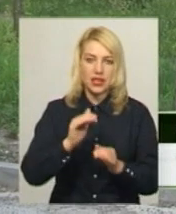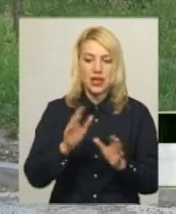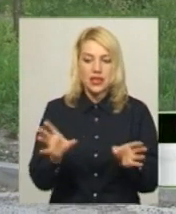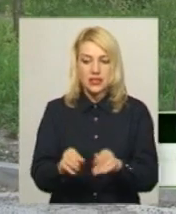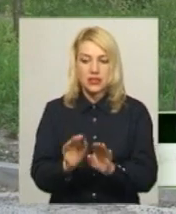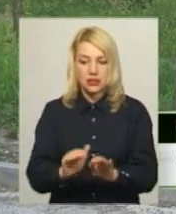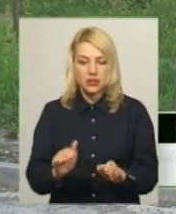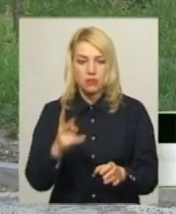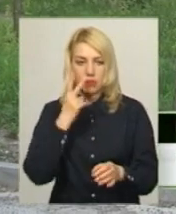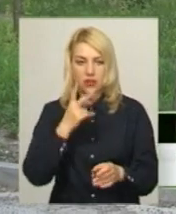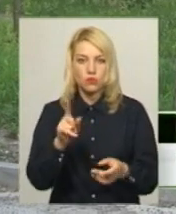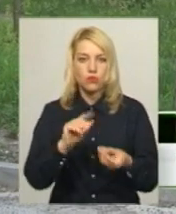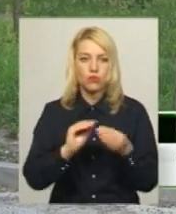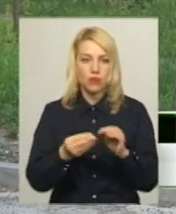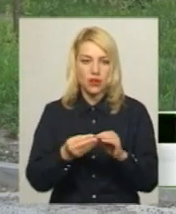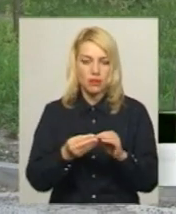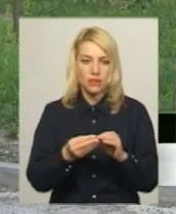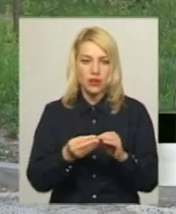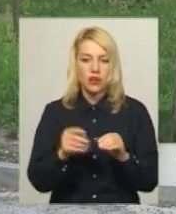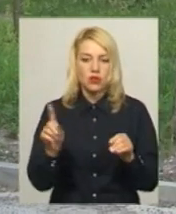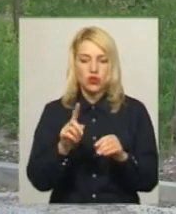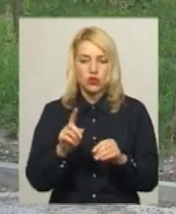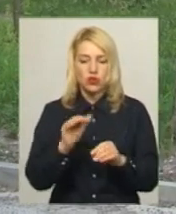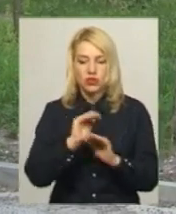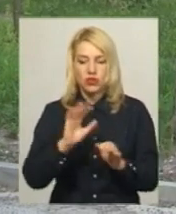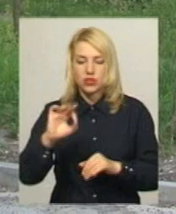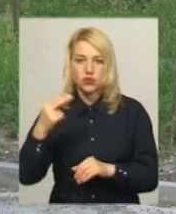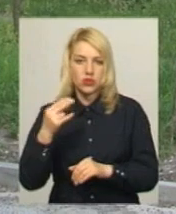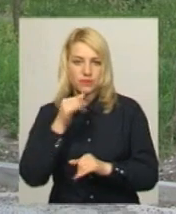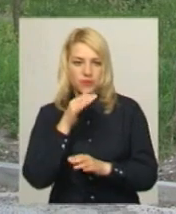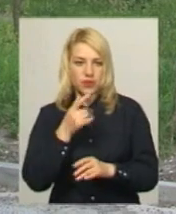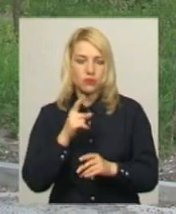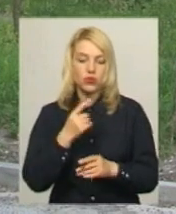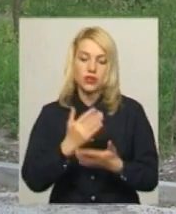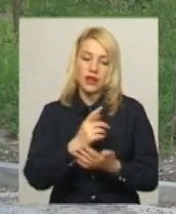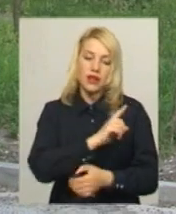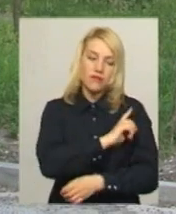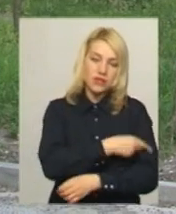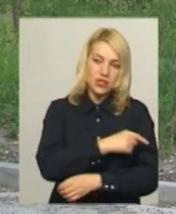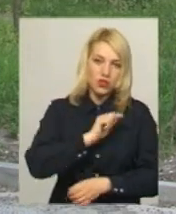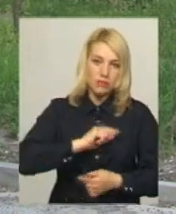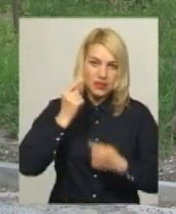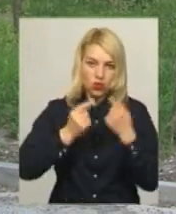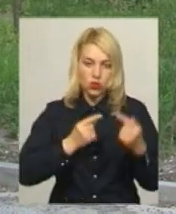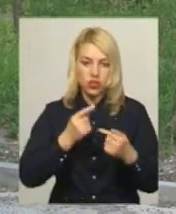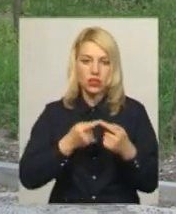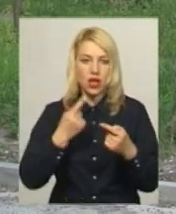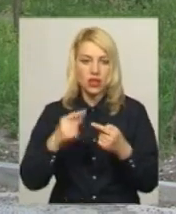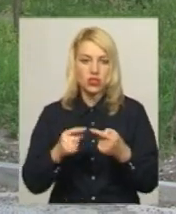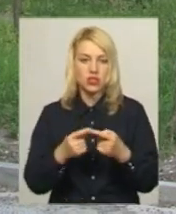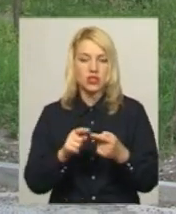активна проблематка соціалізації самих дітей. Одна частина – це фізично-психологічна реабілітація, інша частина – це